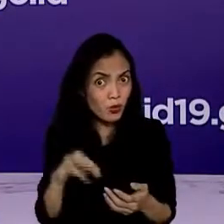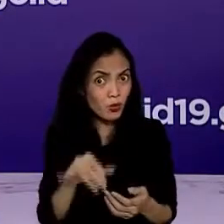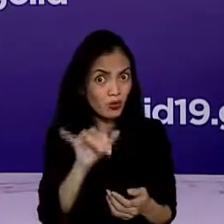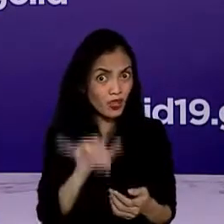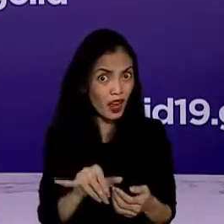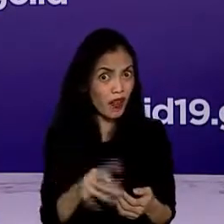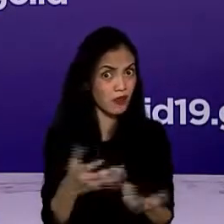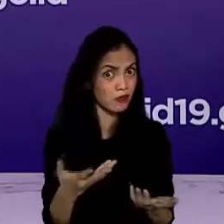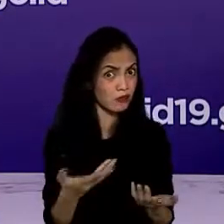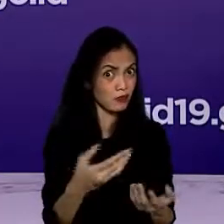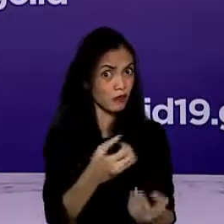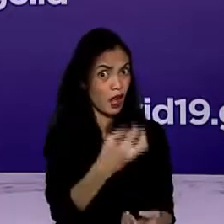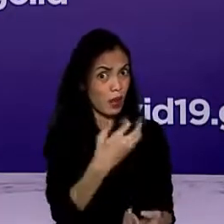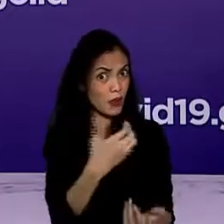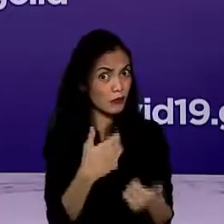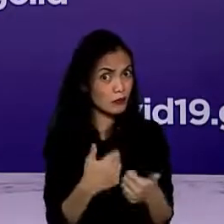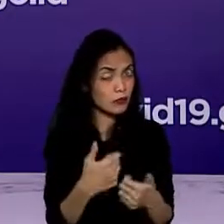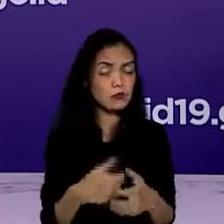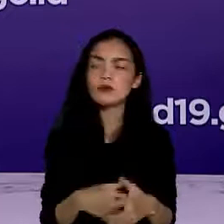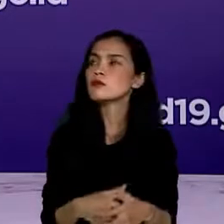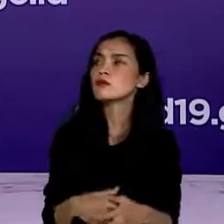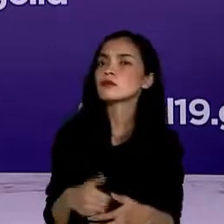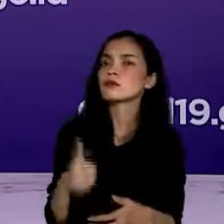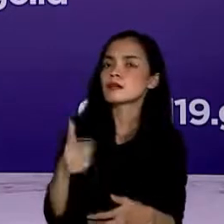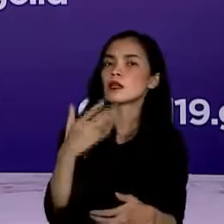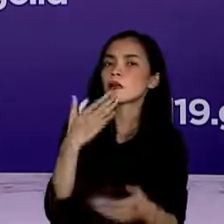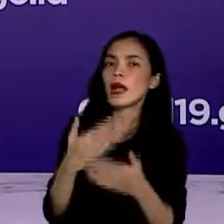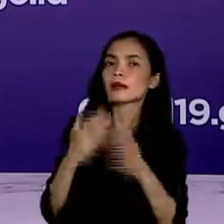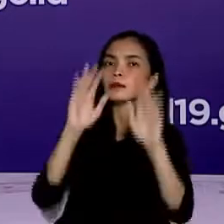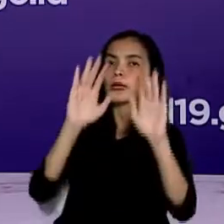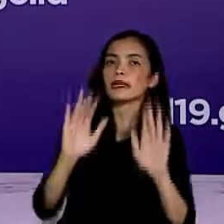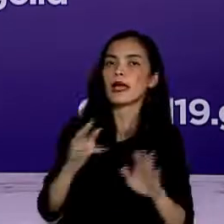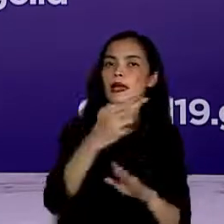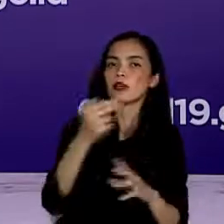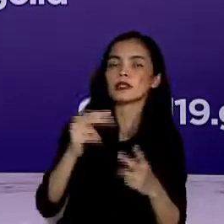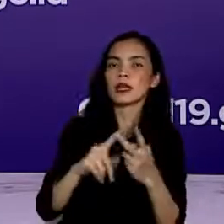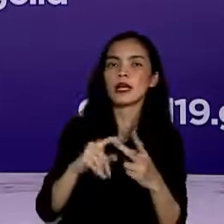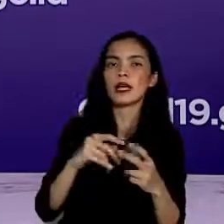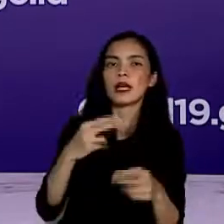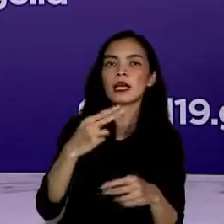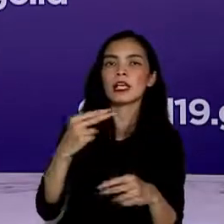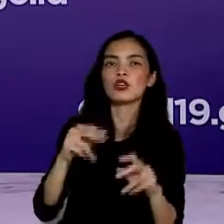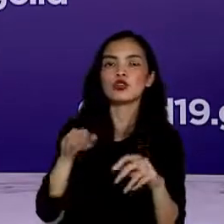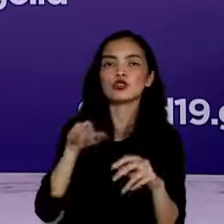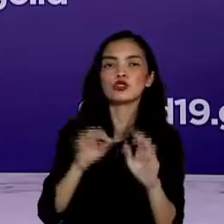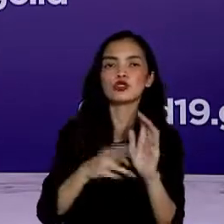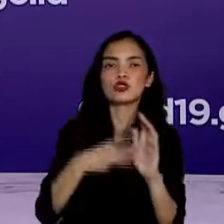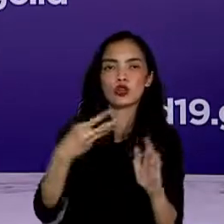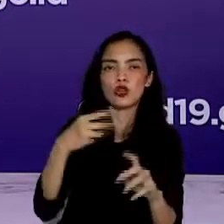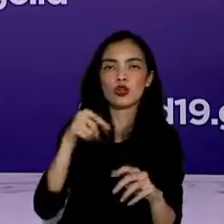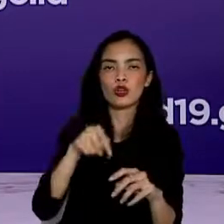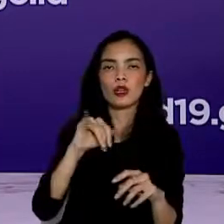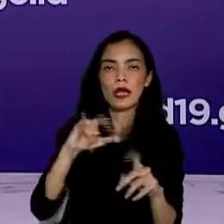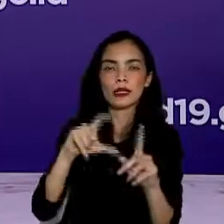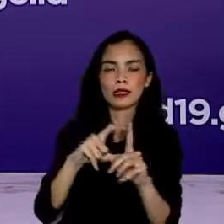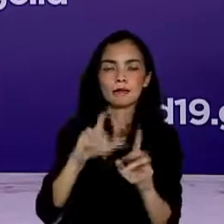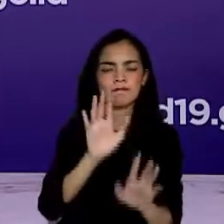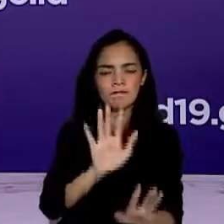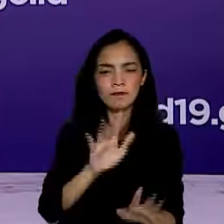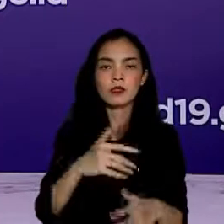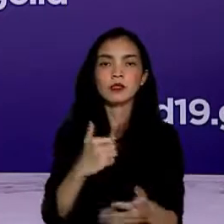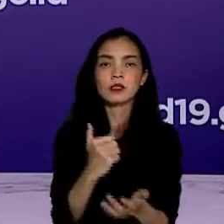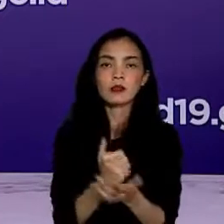Terima kasih. pada Media Indonesia dan Indosun.id. Jadi demi